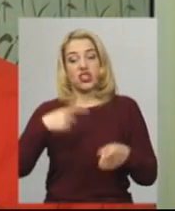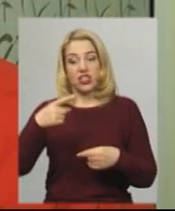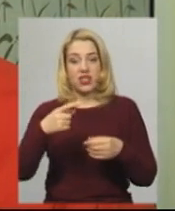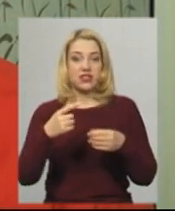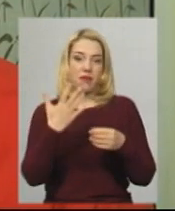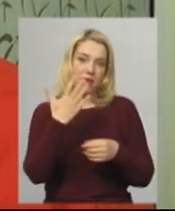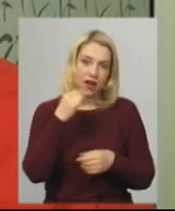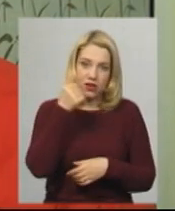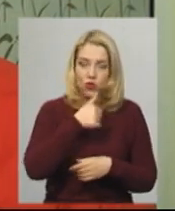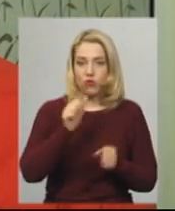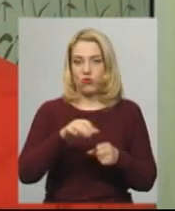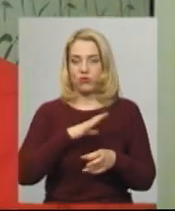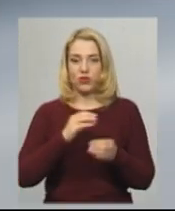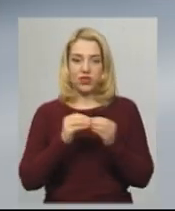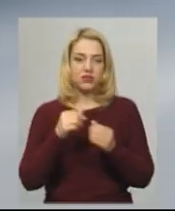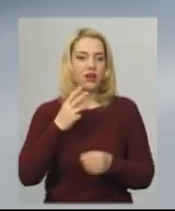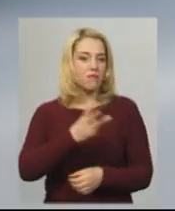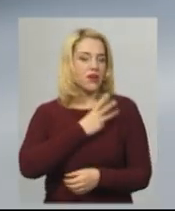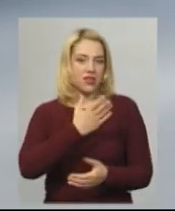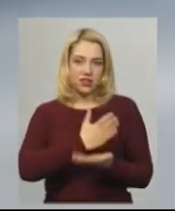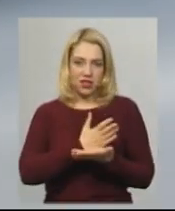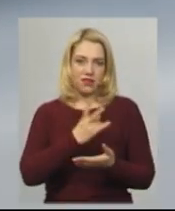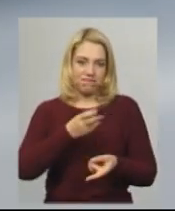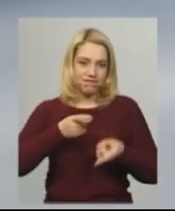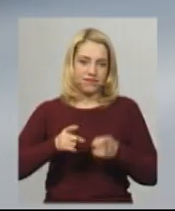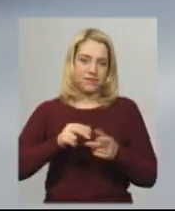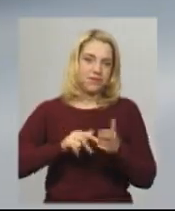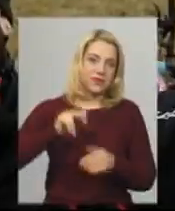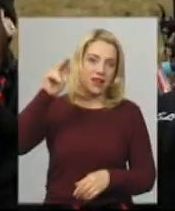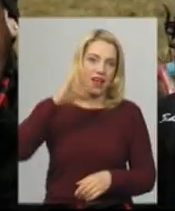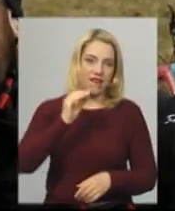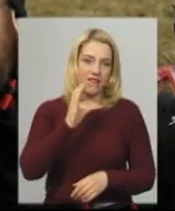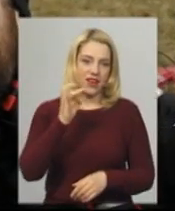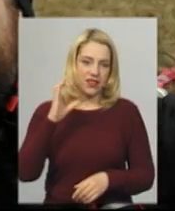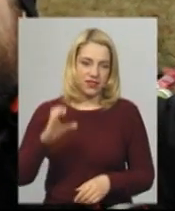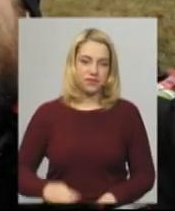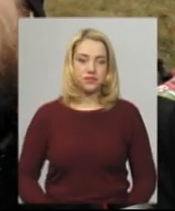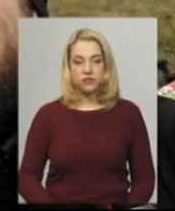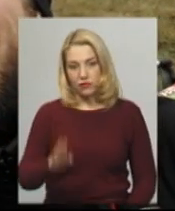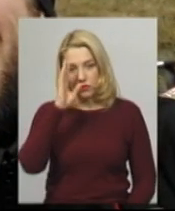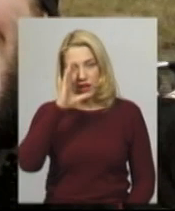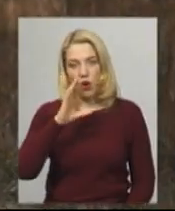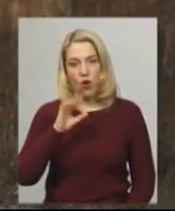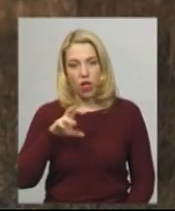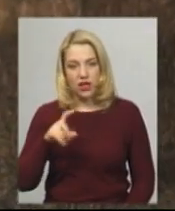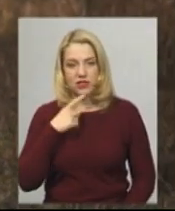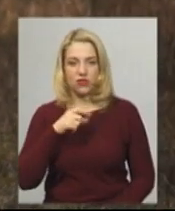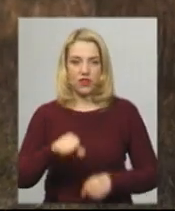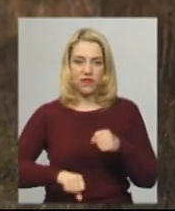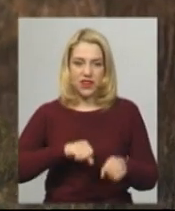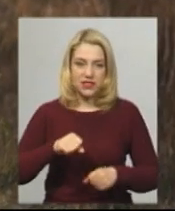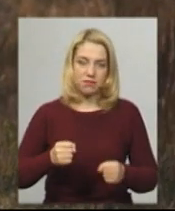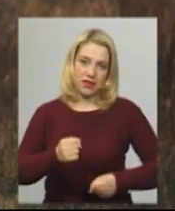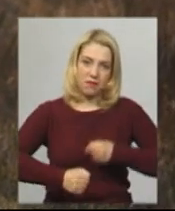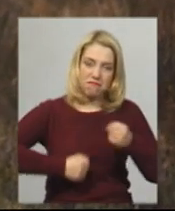бажання дуже піднятися на «Еверест». Олександр захоплюється бігом та їздує на велосипеді. Хлопець каже, що для нього важливий витривалість та